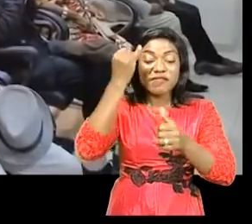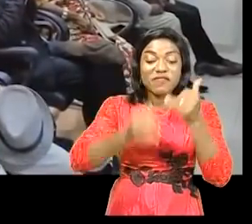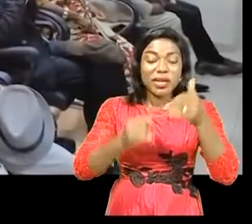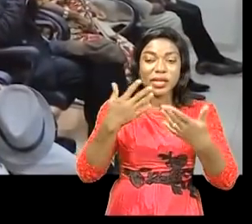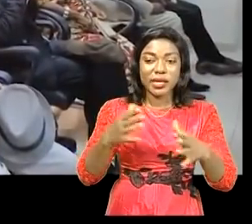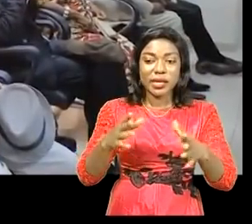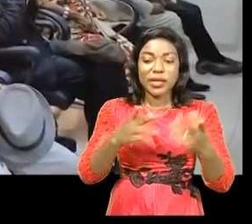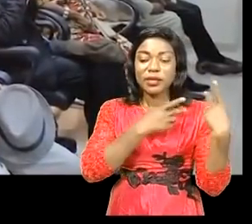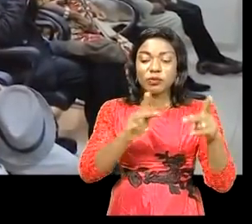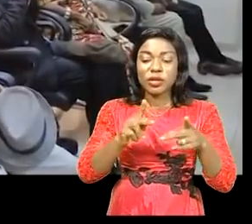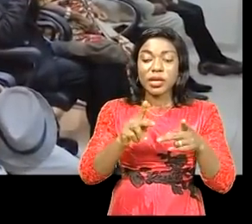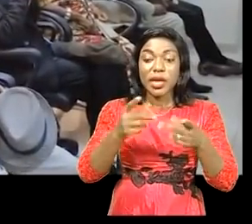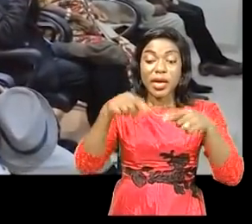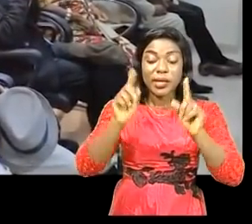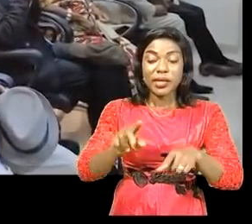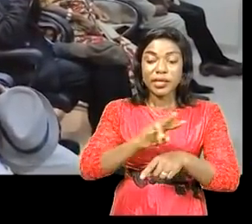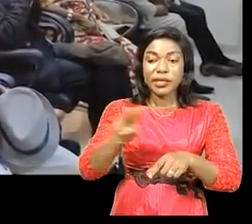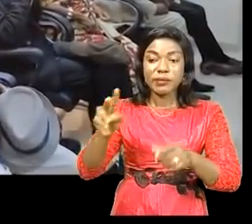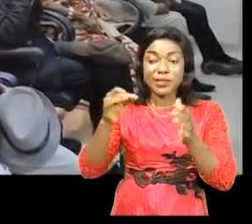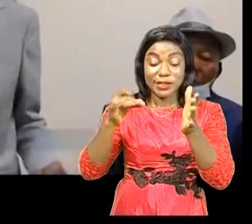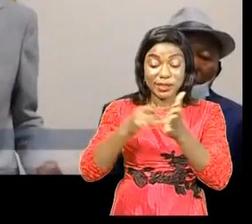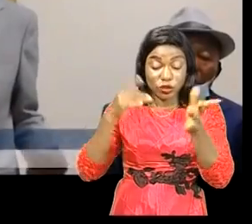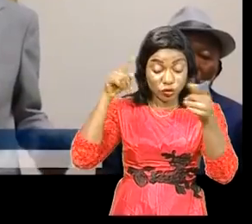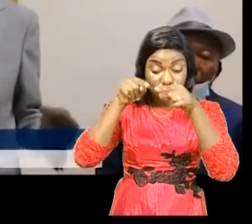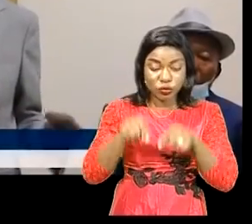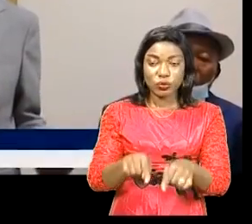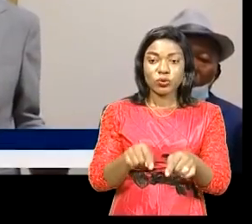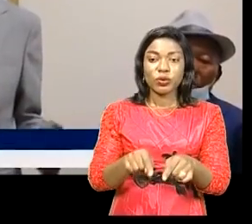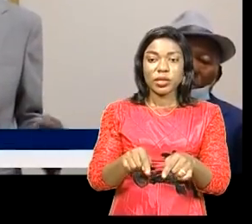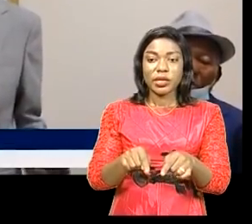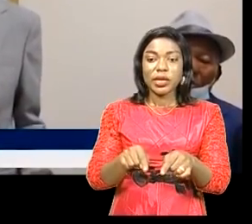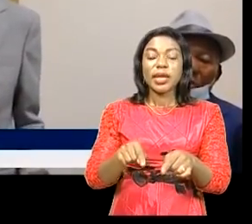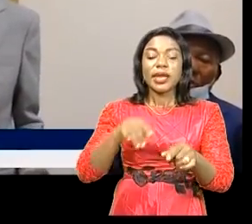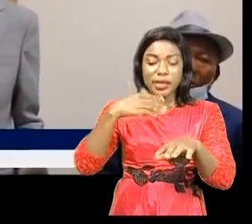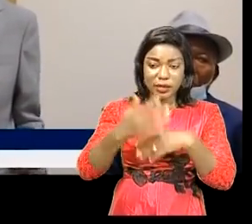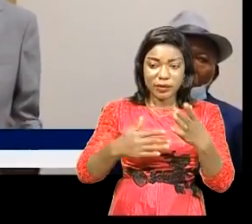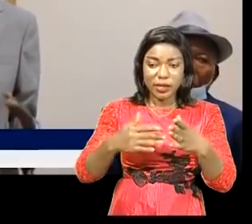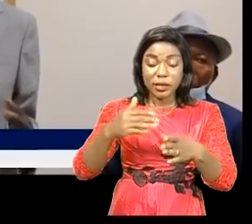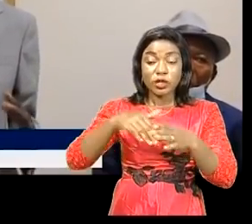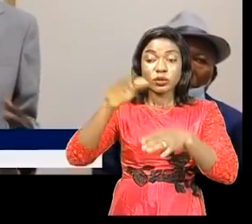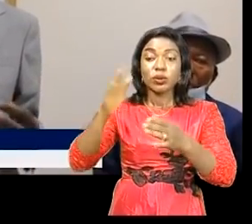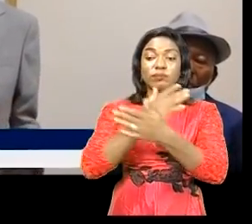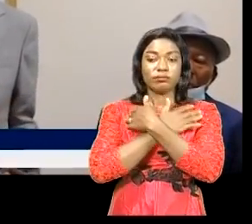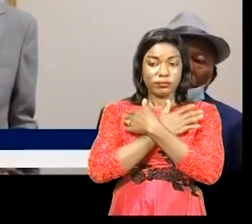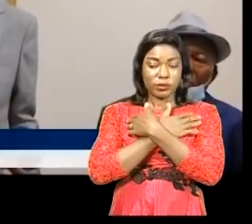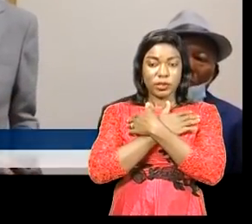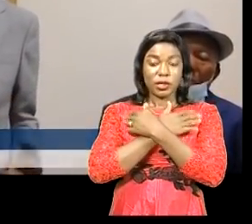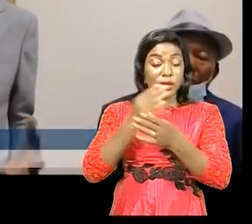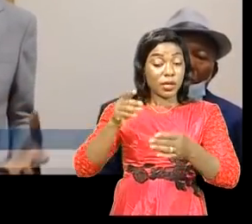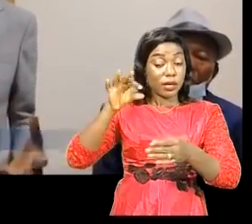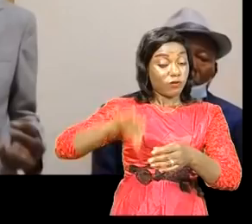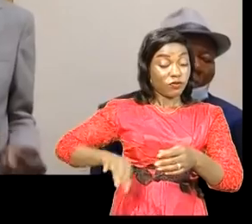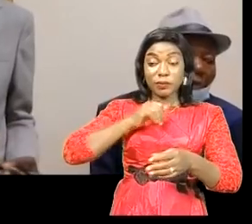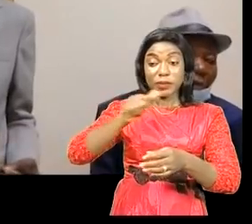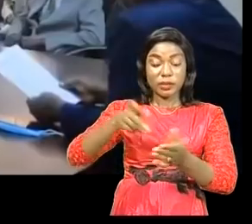2007 jusqu'à ce jour, les cadres et agents qui sortent en retraite ne bénéficient plus de